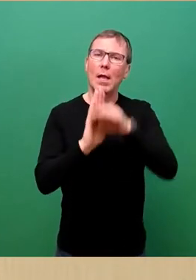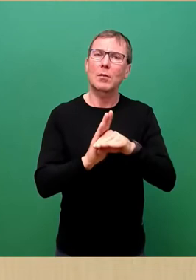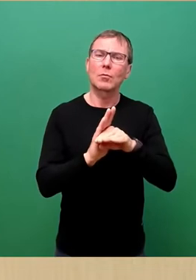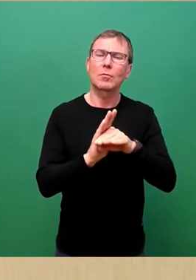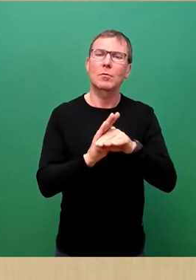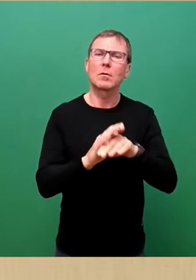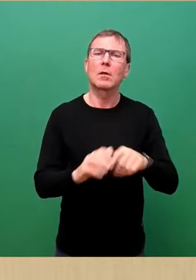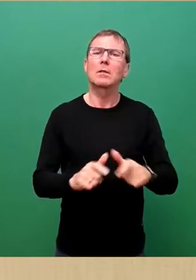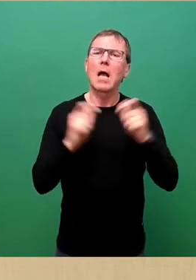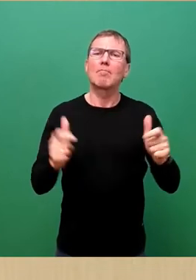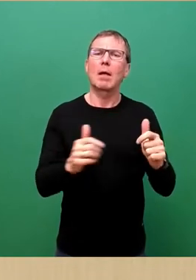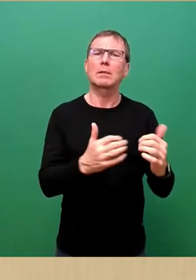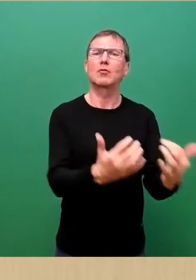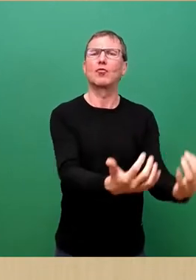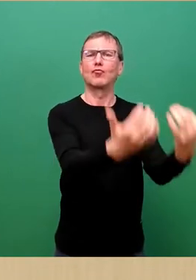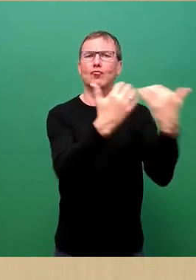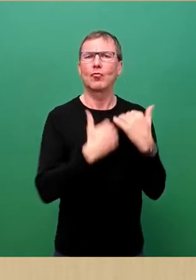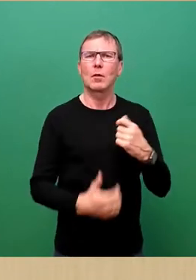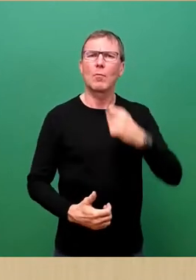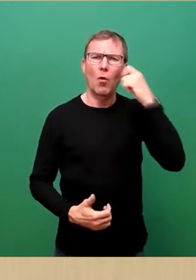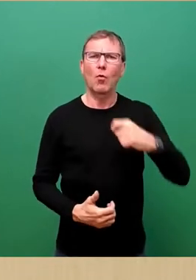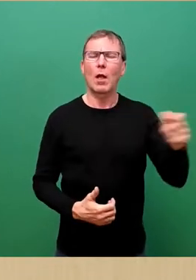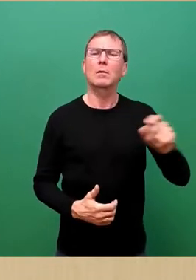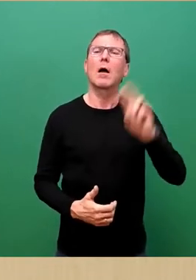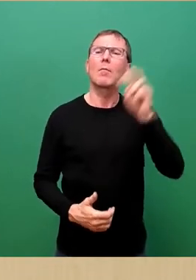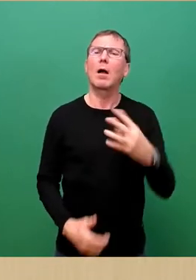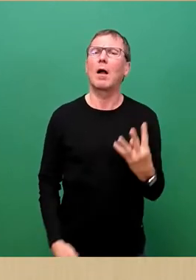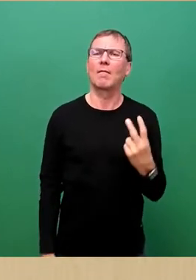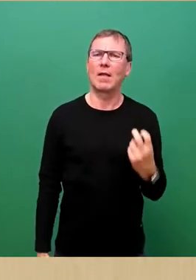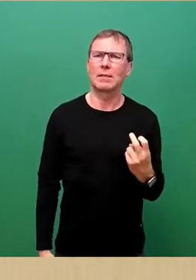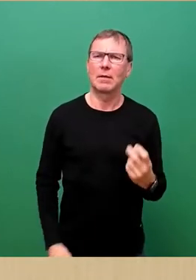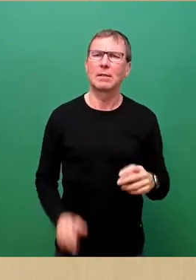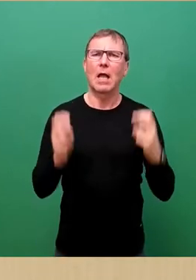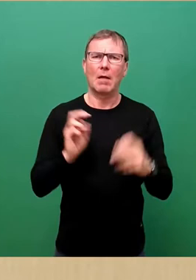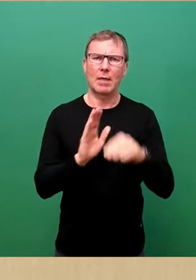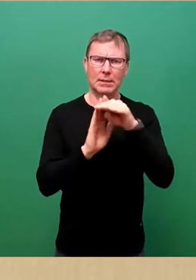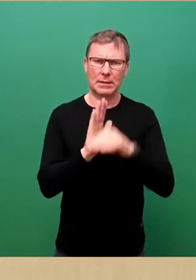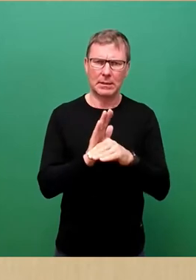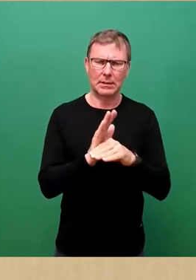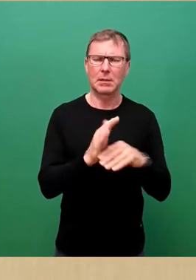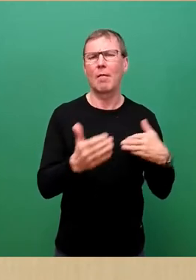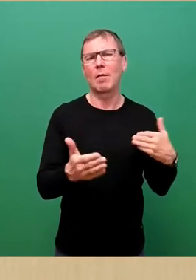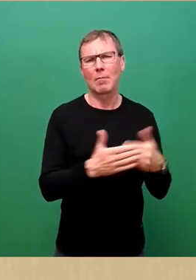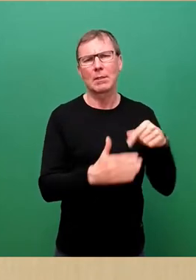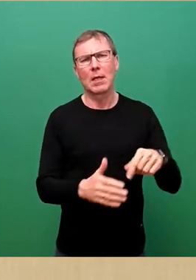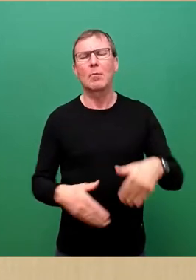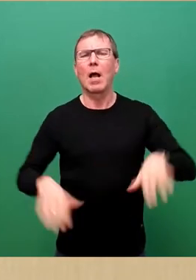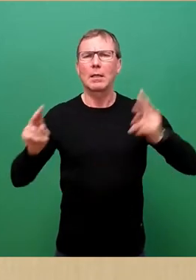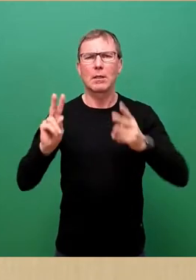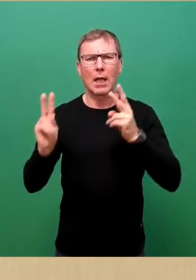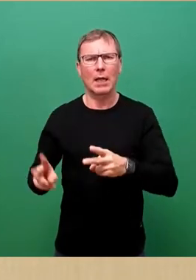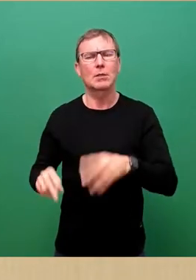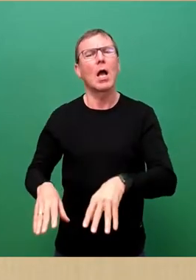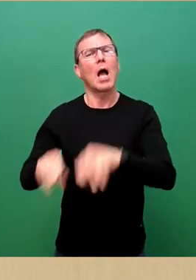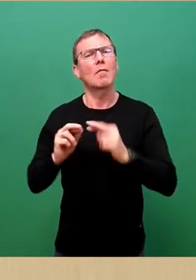die den Flüchtlingen aus der Ukraine über §24 Aufenthaltsgesetz statt wie bisher über das Asylrecht die Aufnahme sichert,